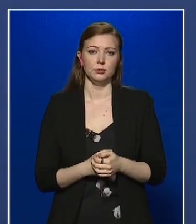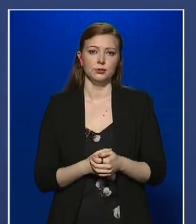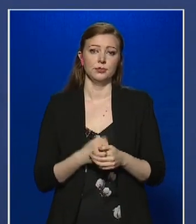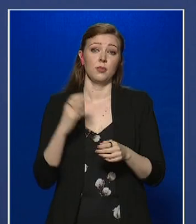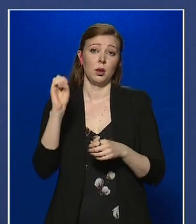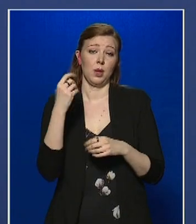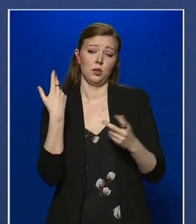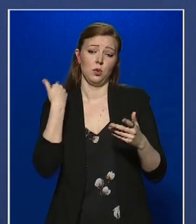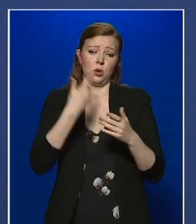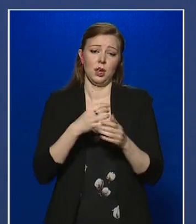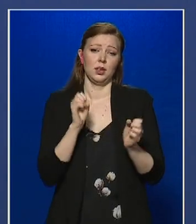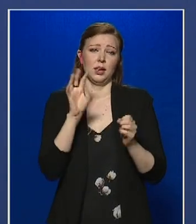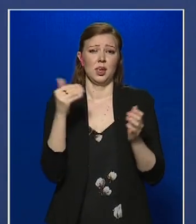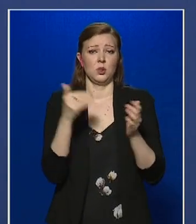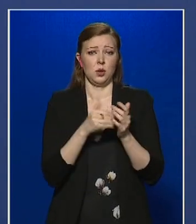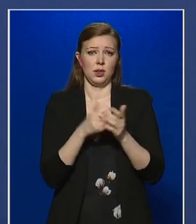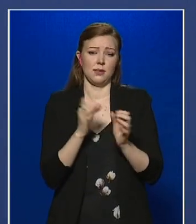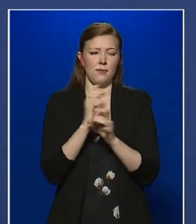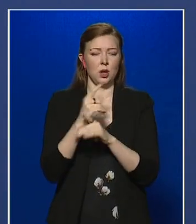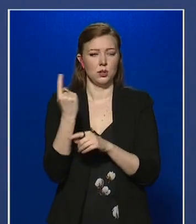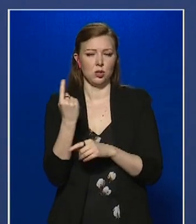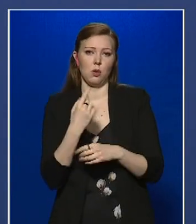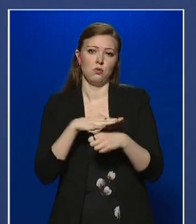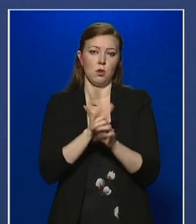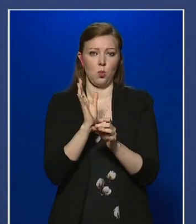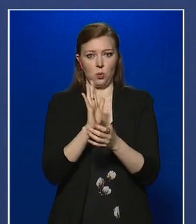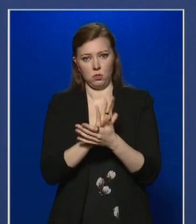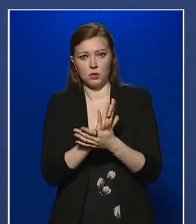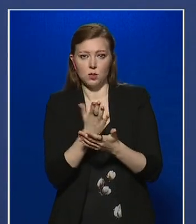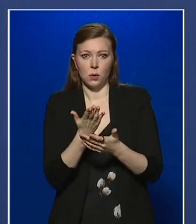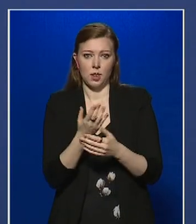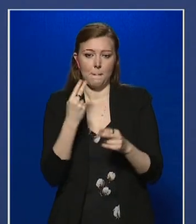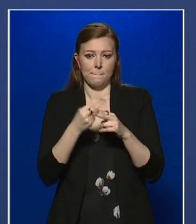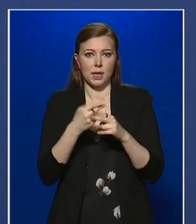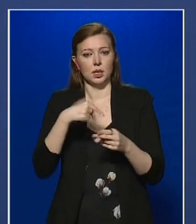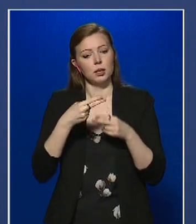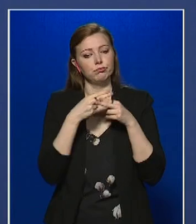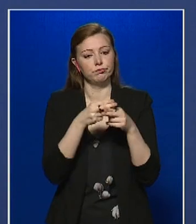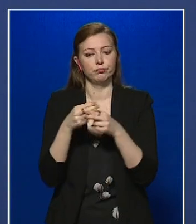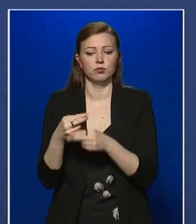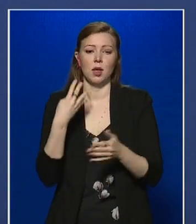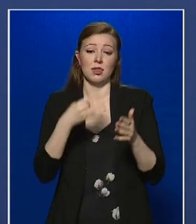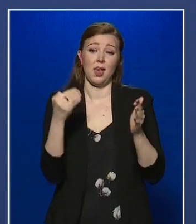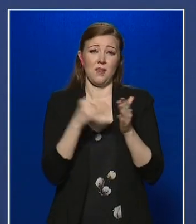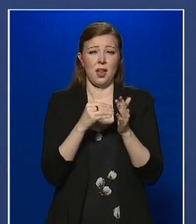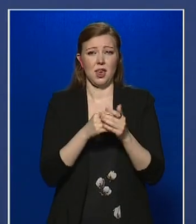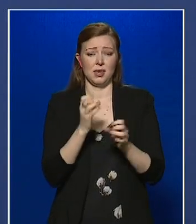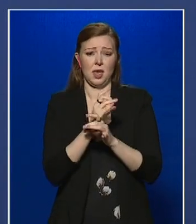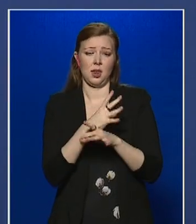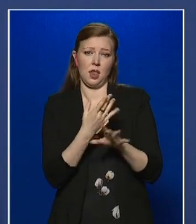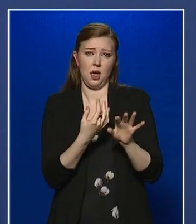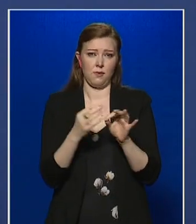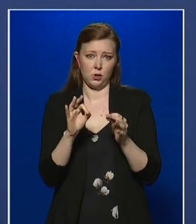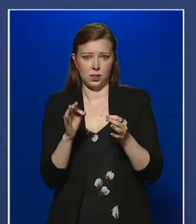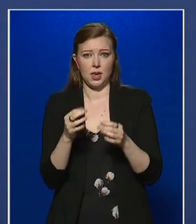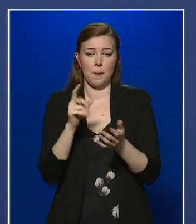ezer fertőzés gyanús, vagy igazoltan koronavírus fertőzött betegnek nyújtottak segítséget. 40 ezer ember járványügyi mintavételét végezték